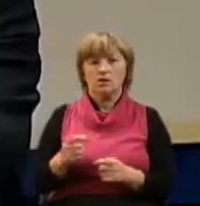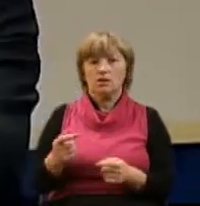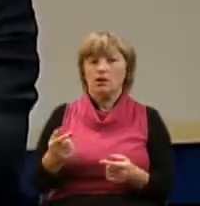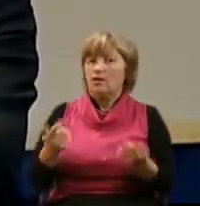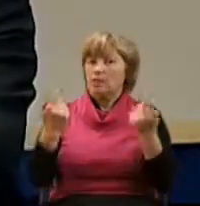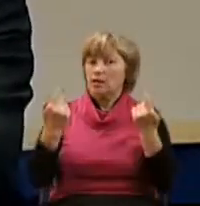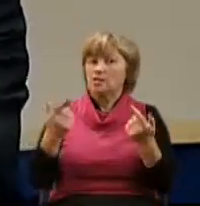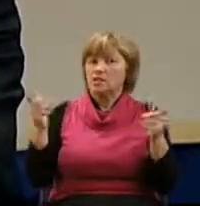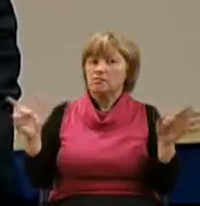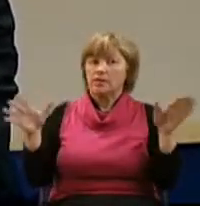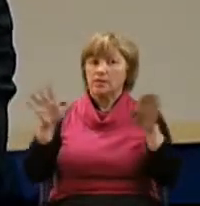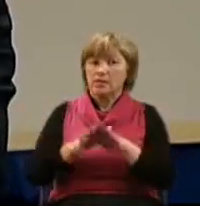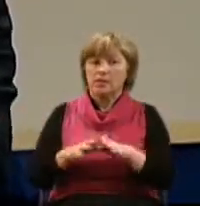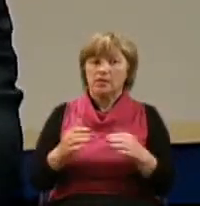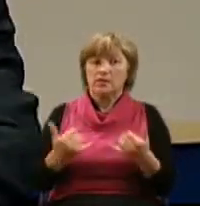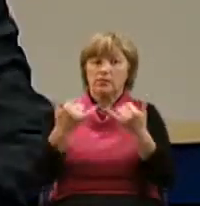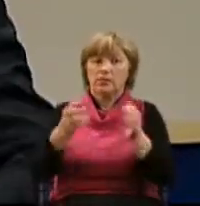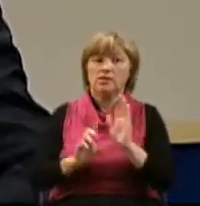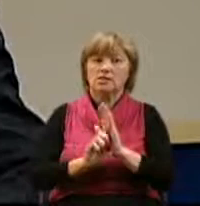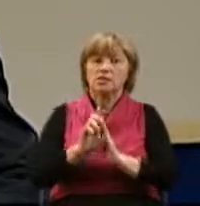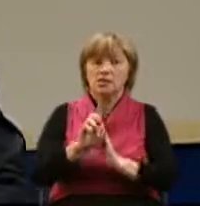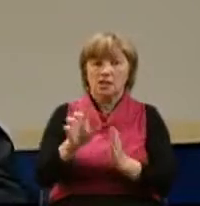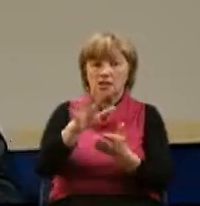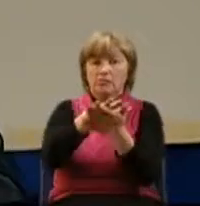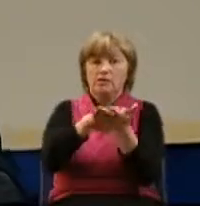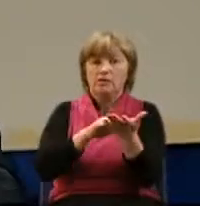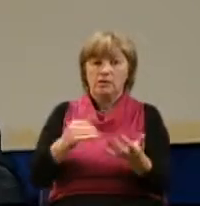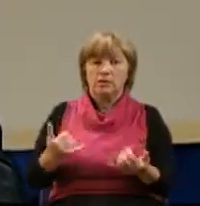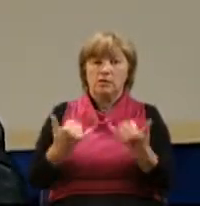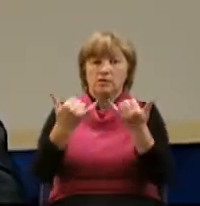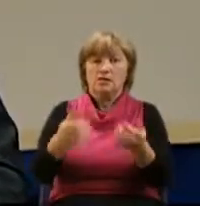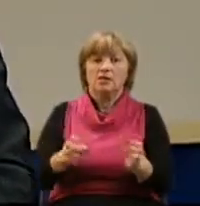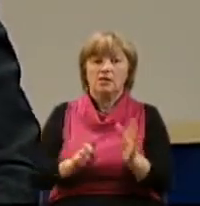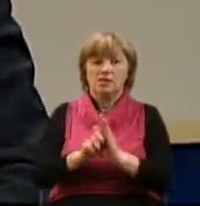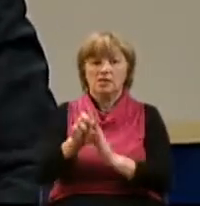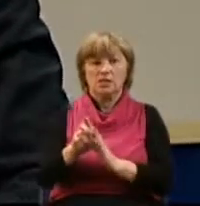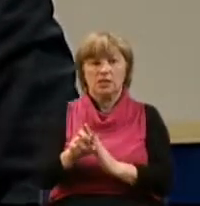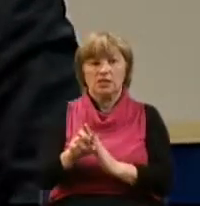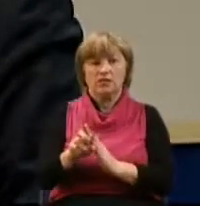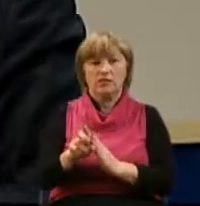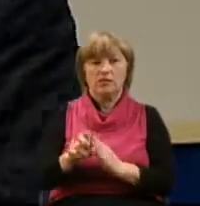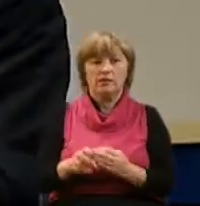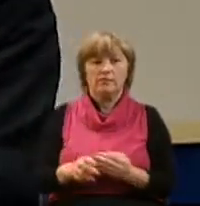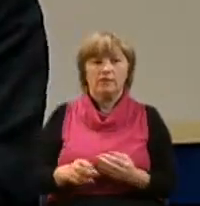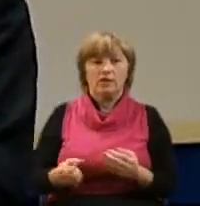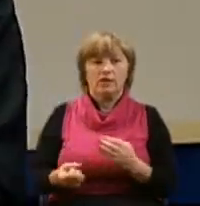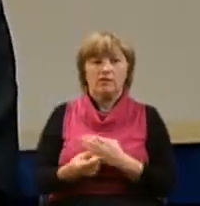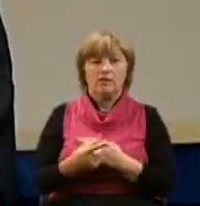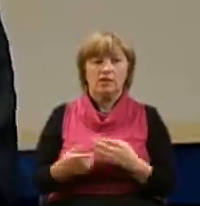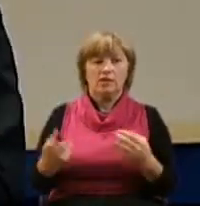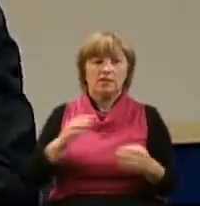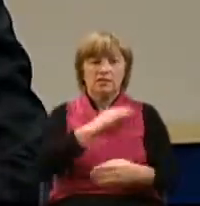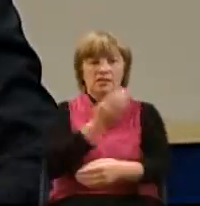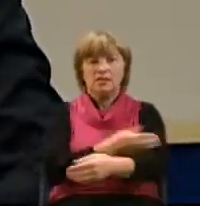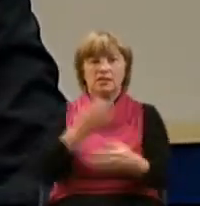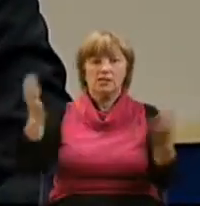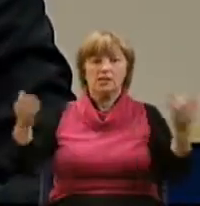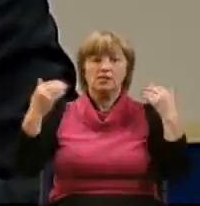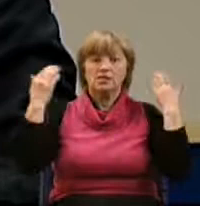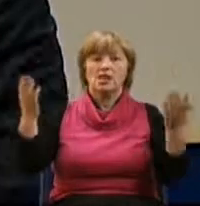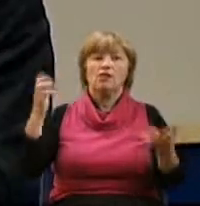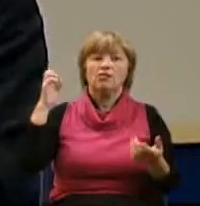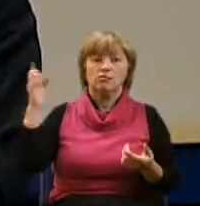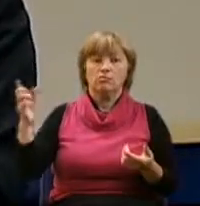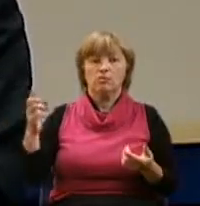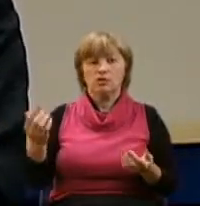благословением для ранней церкви, примером для ранней церкви благочестия, явлений силы и славы Божией. И